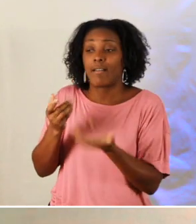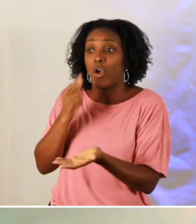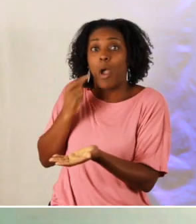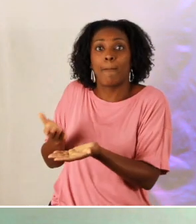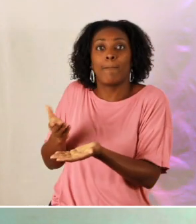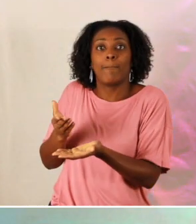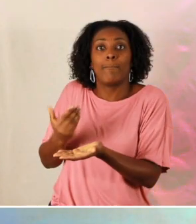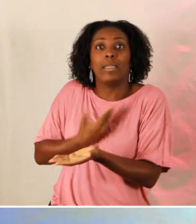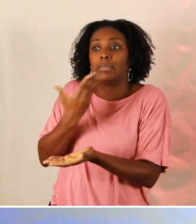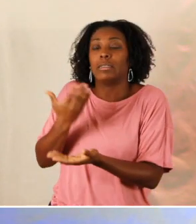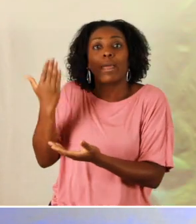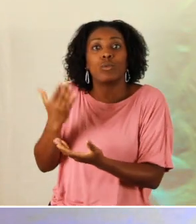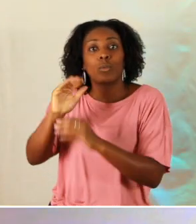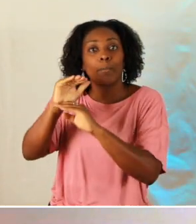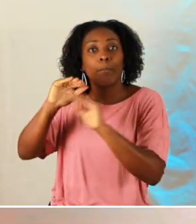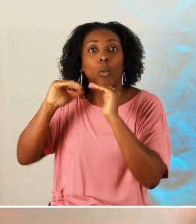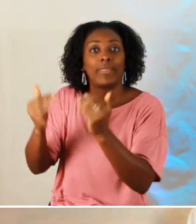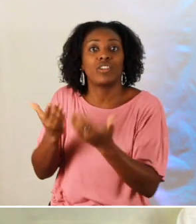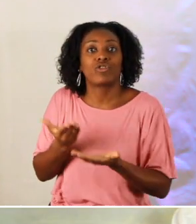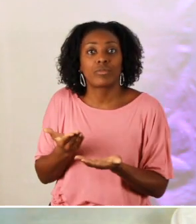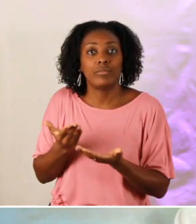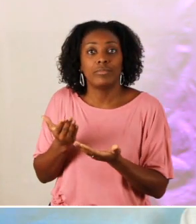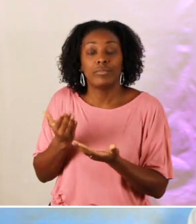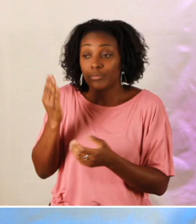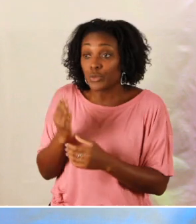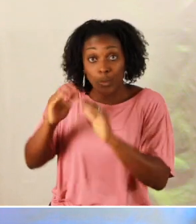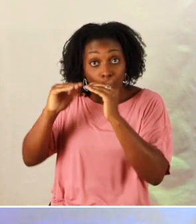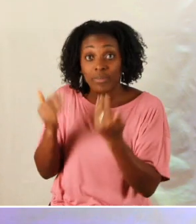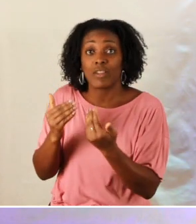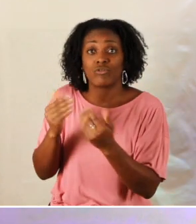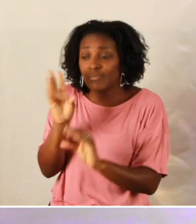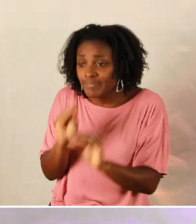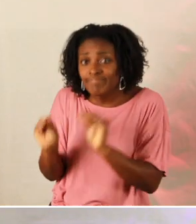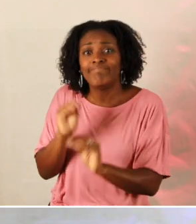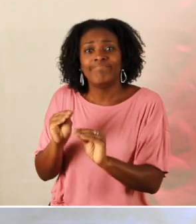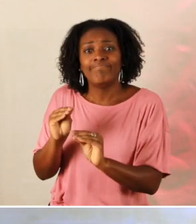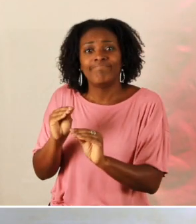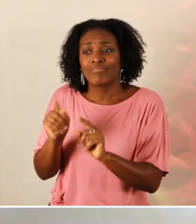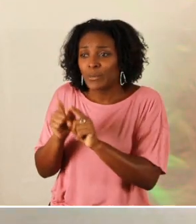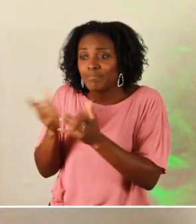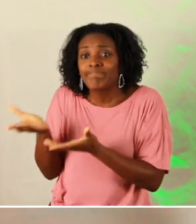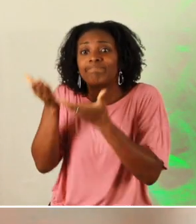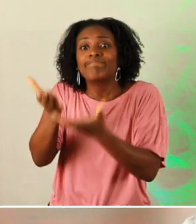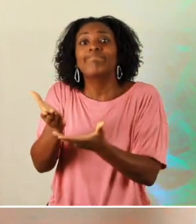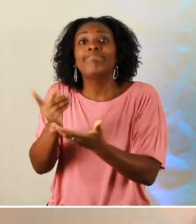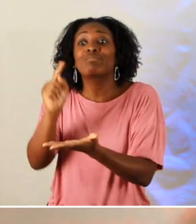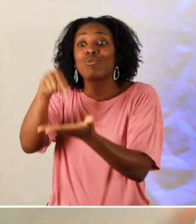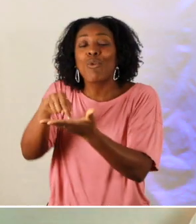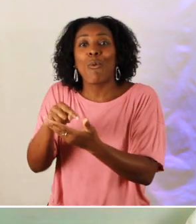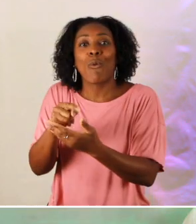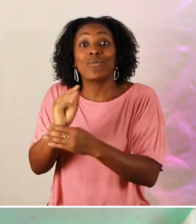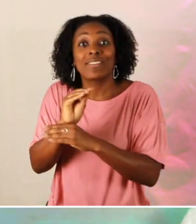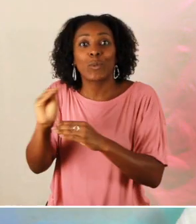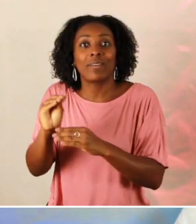homme là il a besoin et bien d'être protégé d'être renouvelé d'être restauré de trouver un lieu de